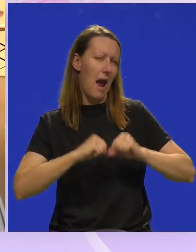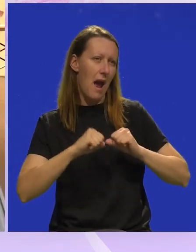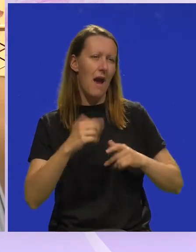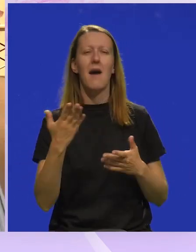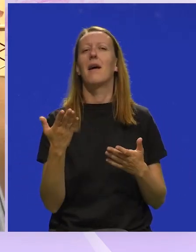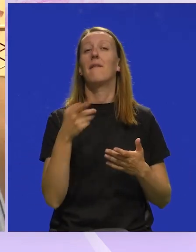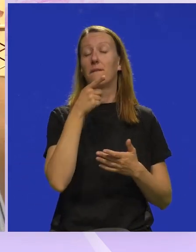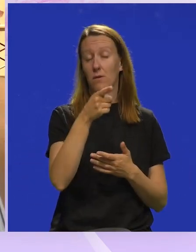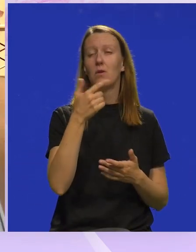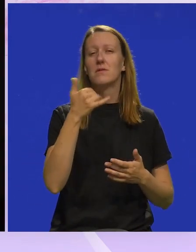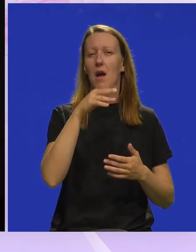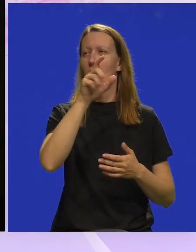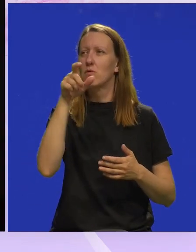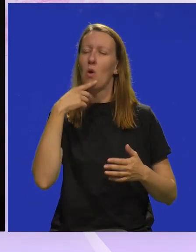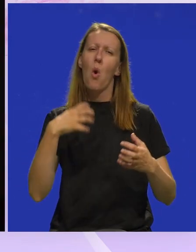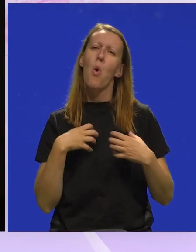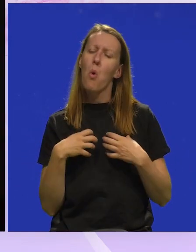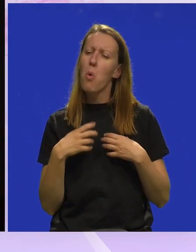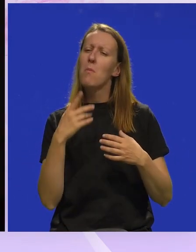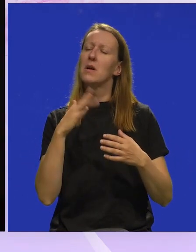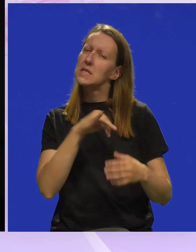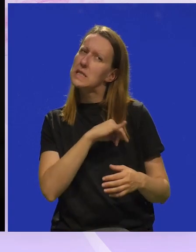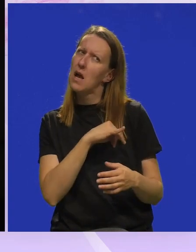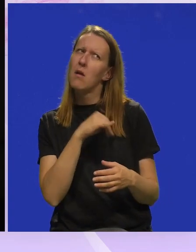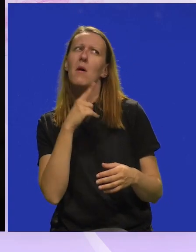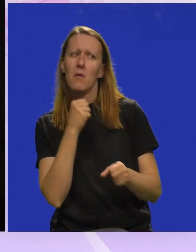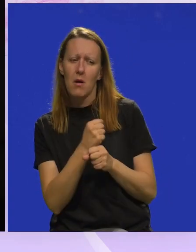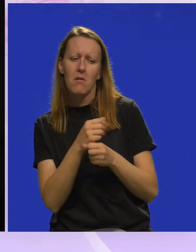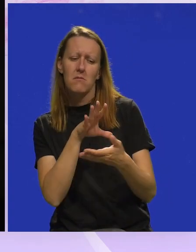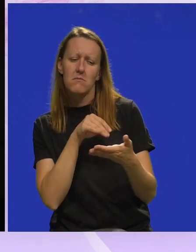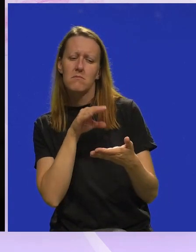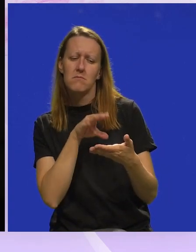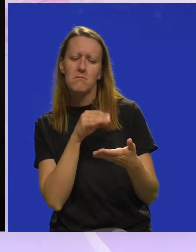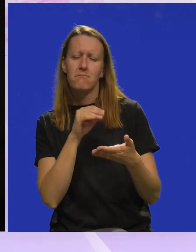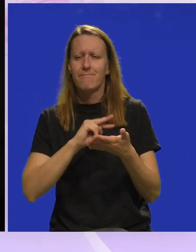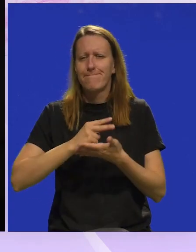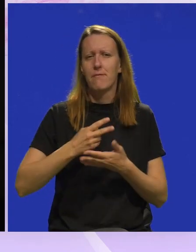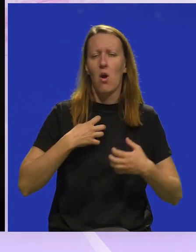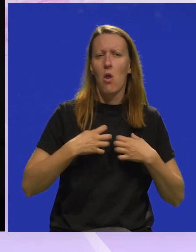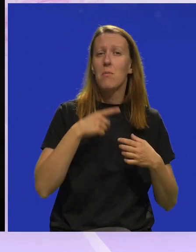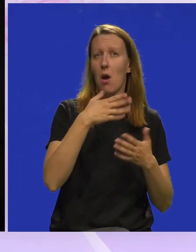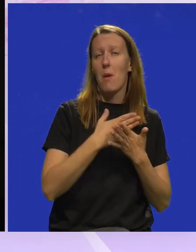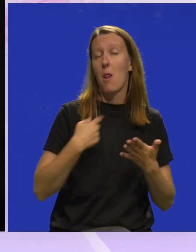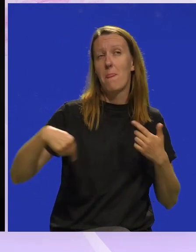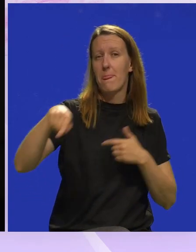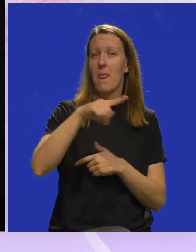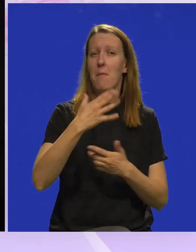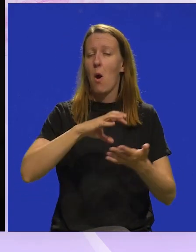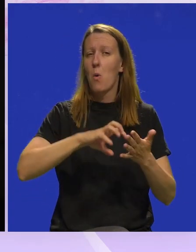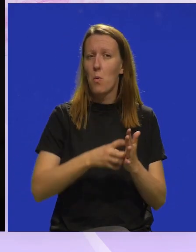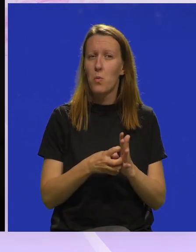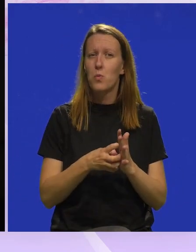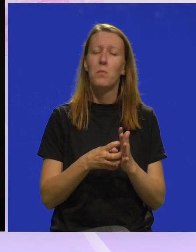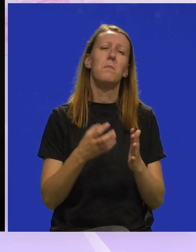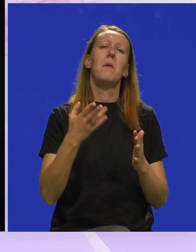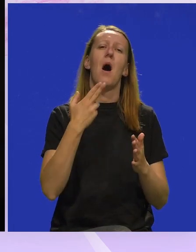Tako da je to za glumca uvijek jako interesantan posao, tako je bilo i nama kao ansamblu.